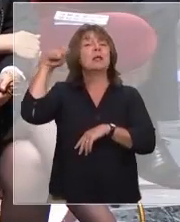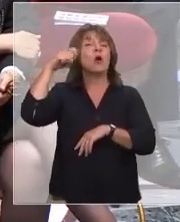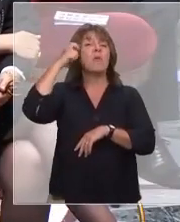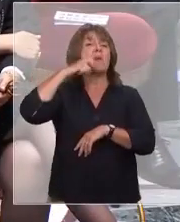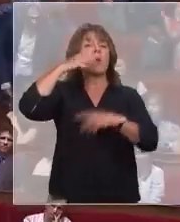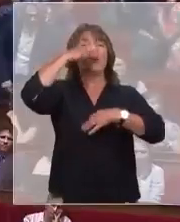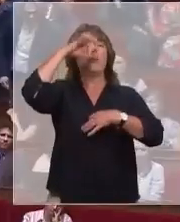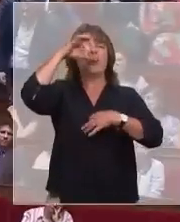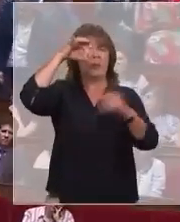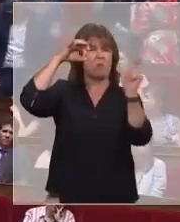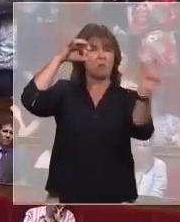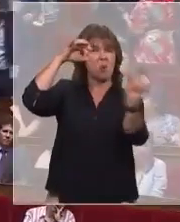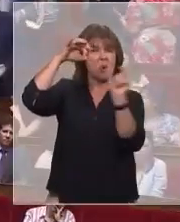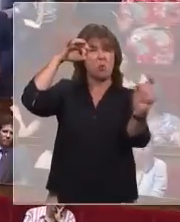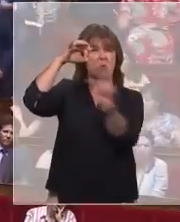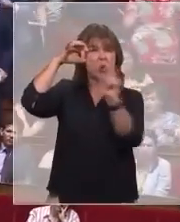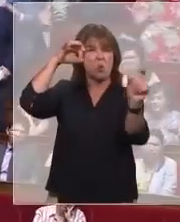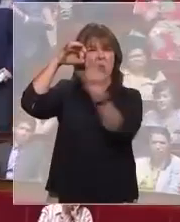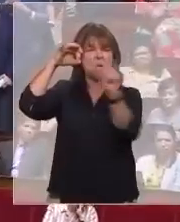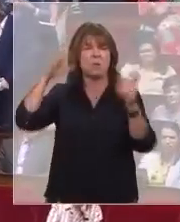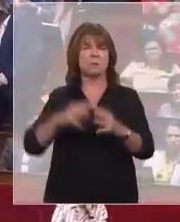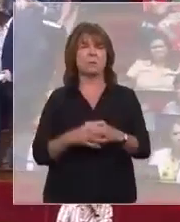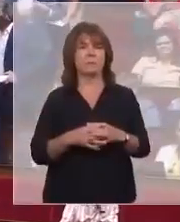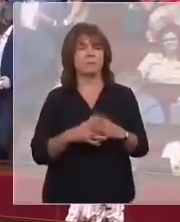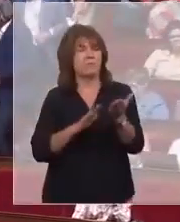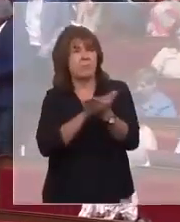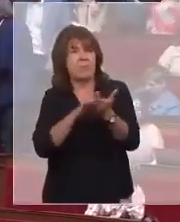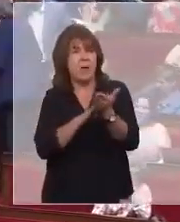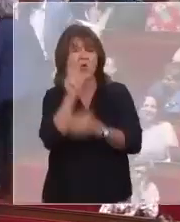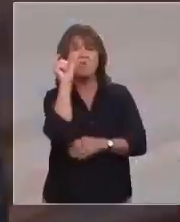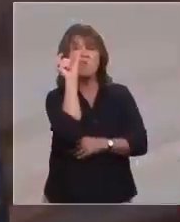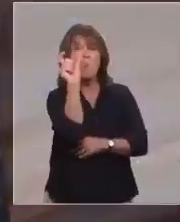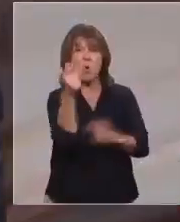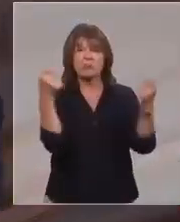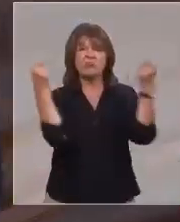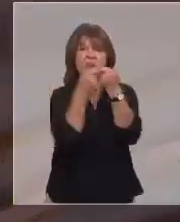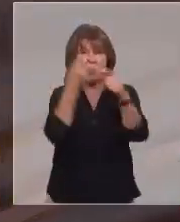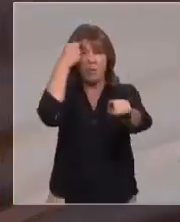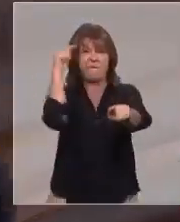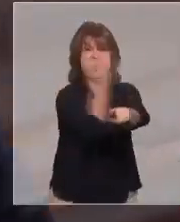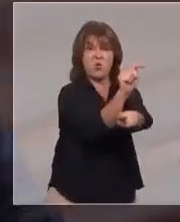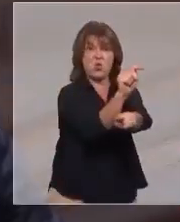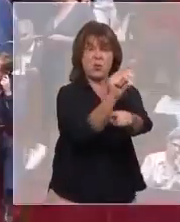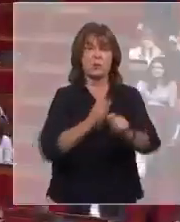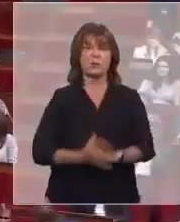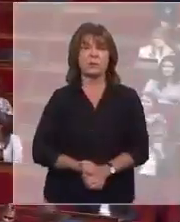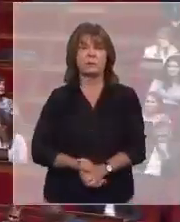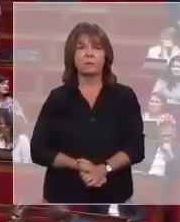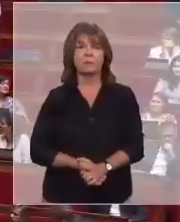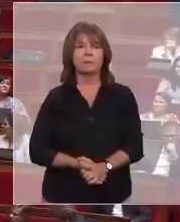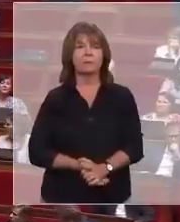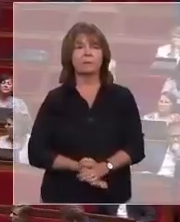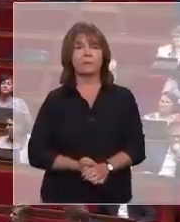République. Applaudissements — Ces mots-là vous collent à la peau. — Applaudissements